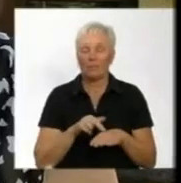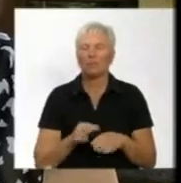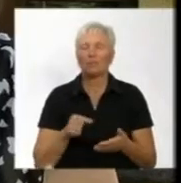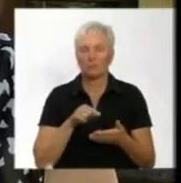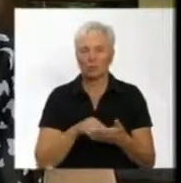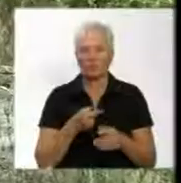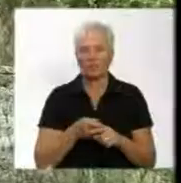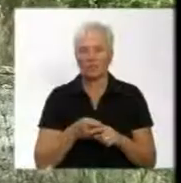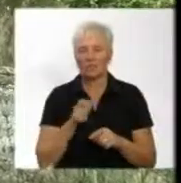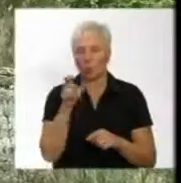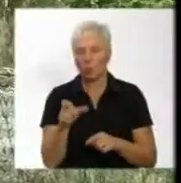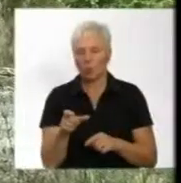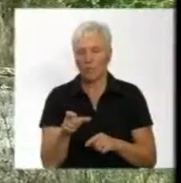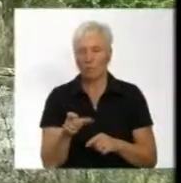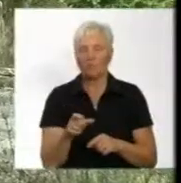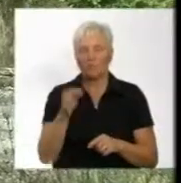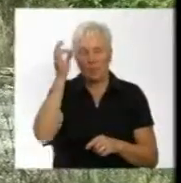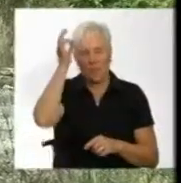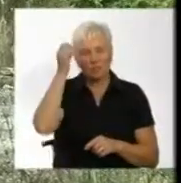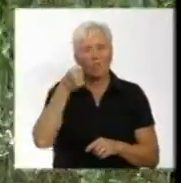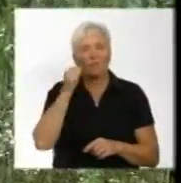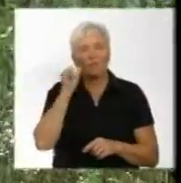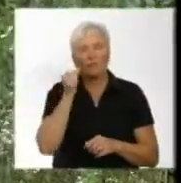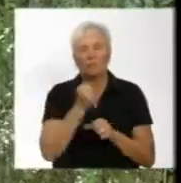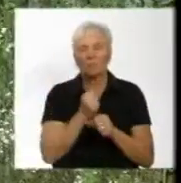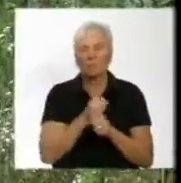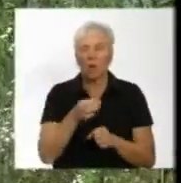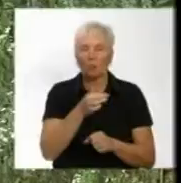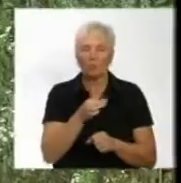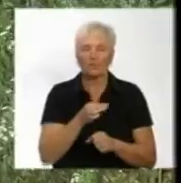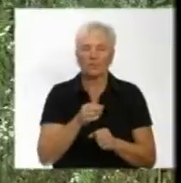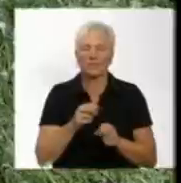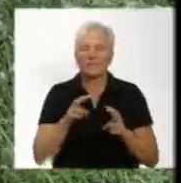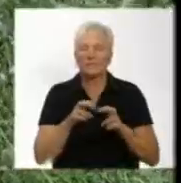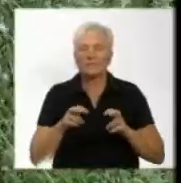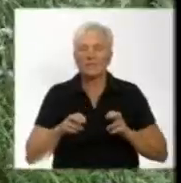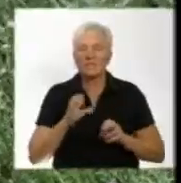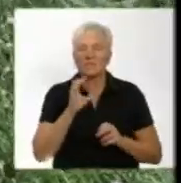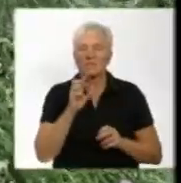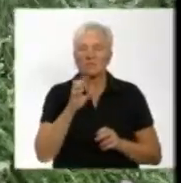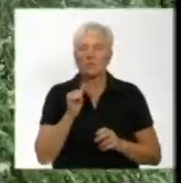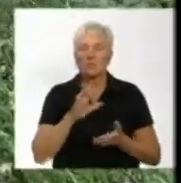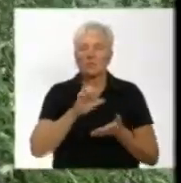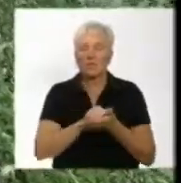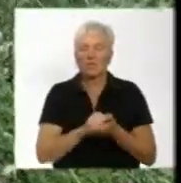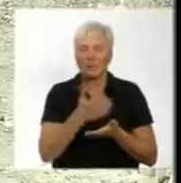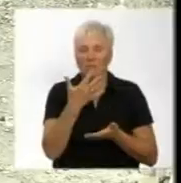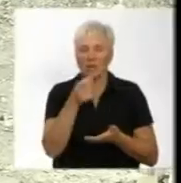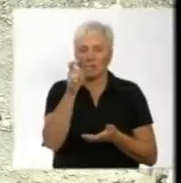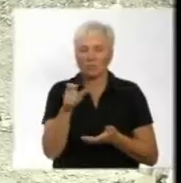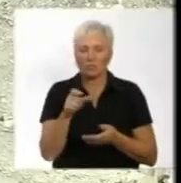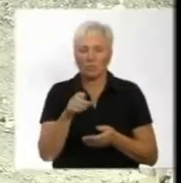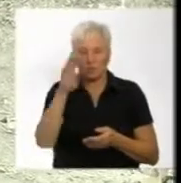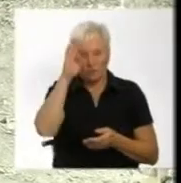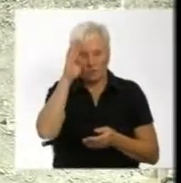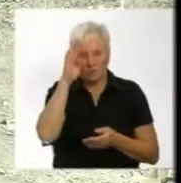цих осіб. Нагадаю, вчора працівники обласних екоінспекцій та СБУ затримали 5 осіб. Чоловікам